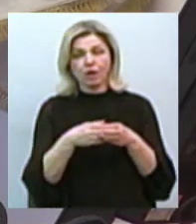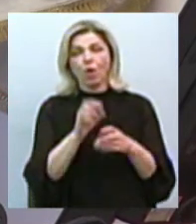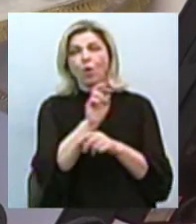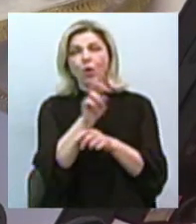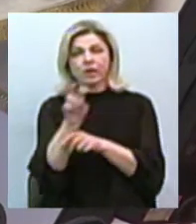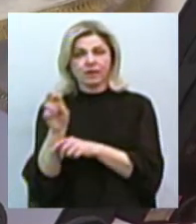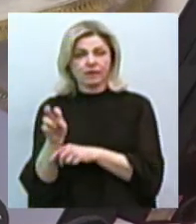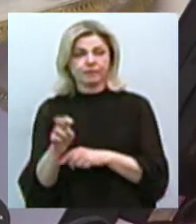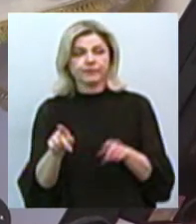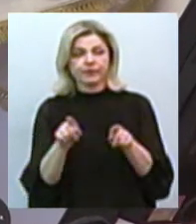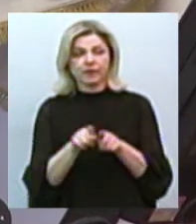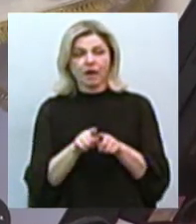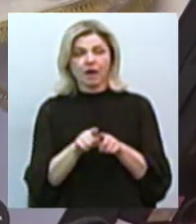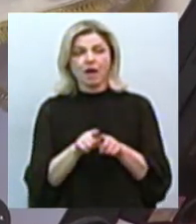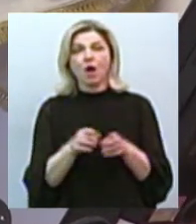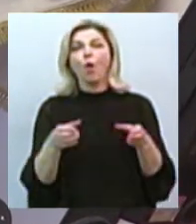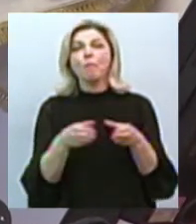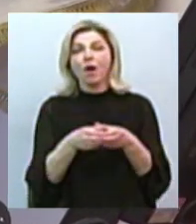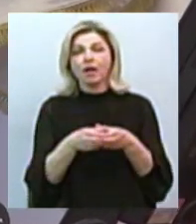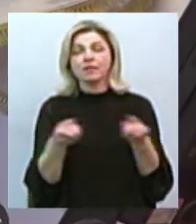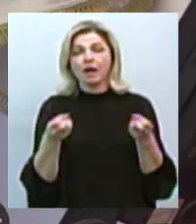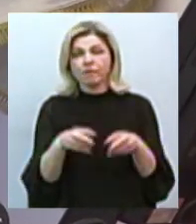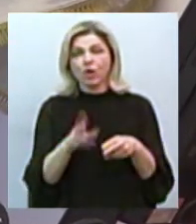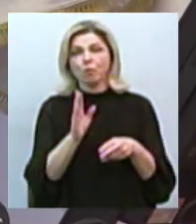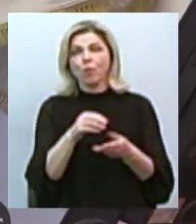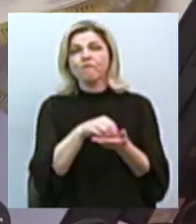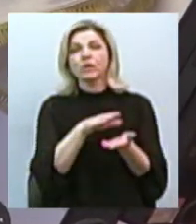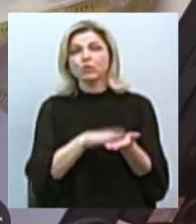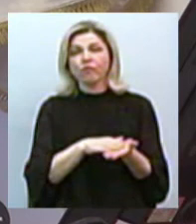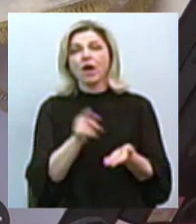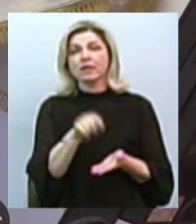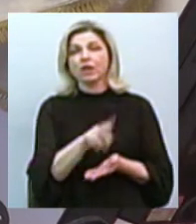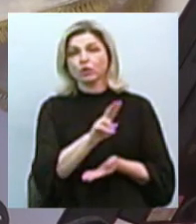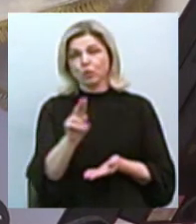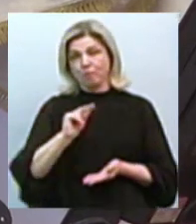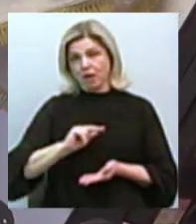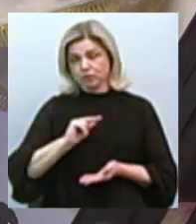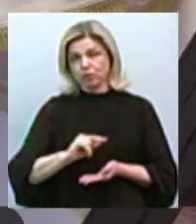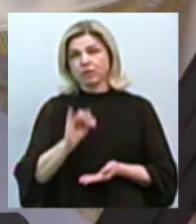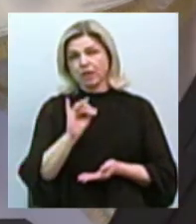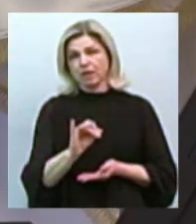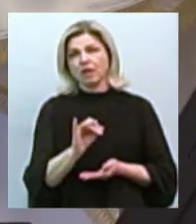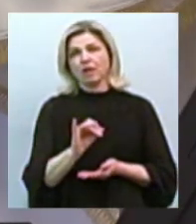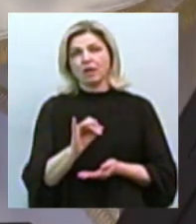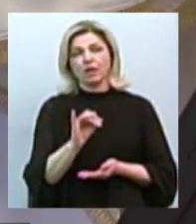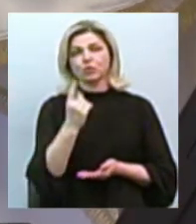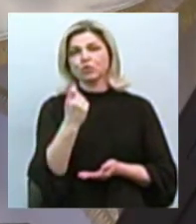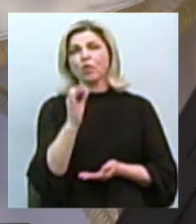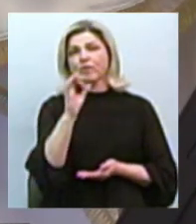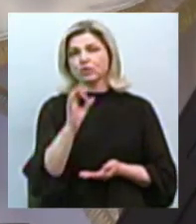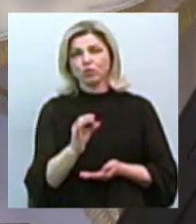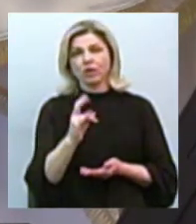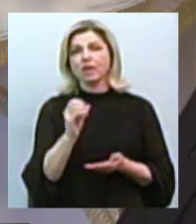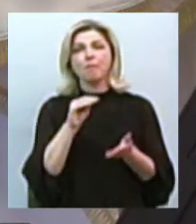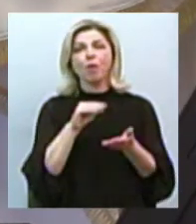така зондеркоманда, яка буде фіксувати тих, хто працює, і вони 100% не попадуть в перелік